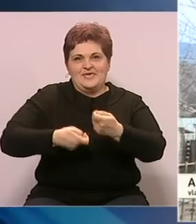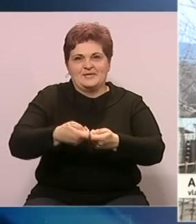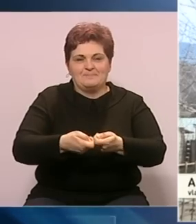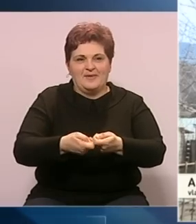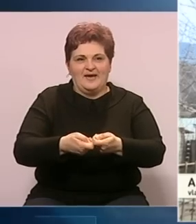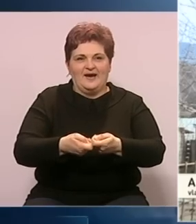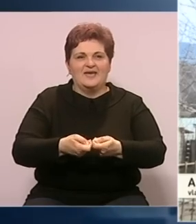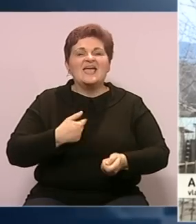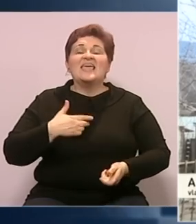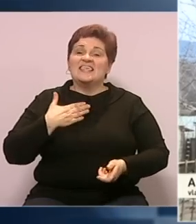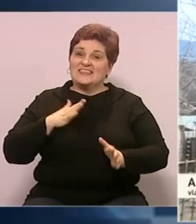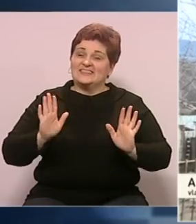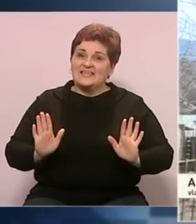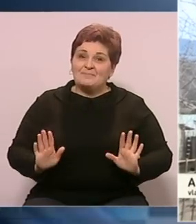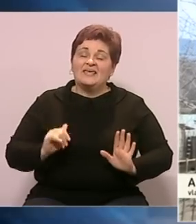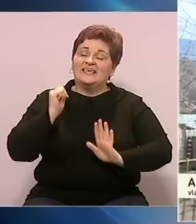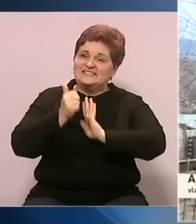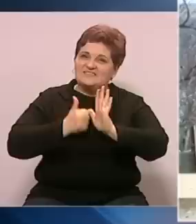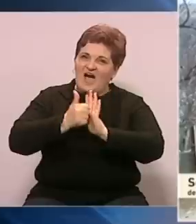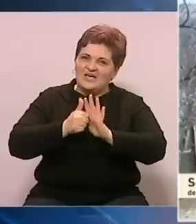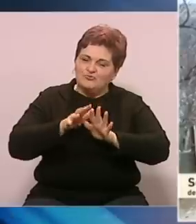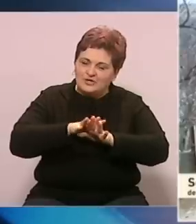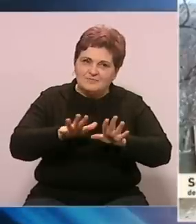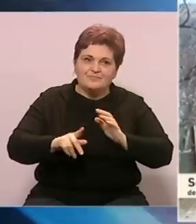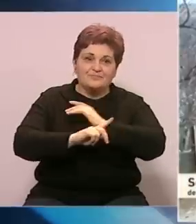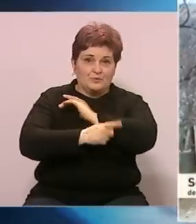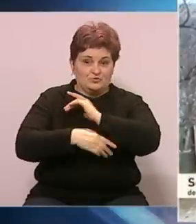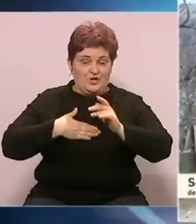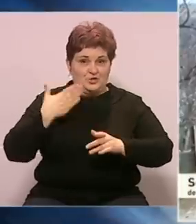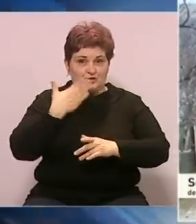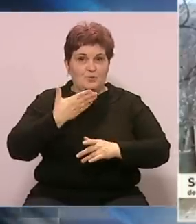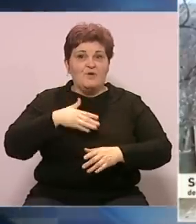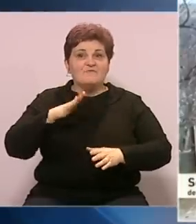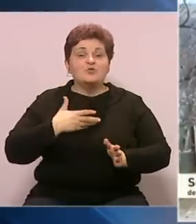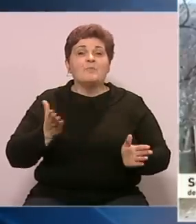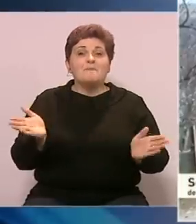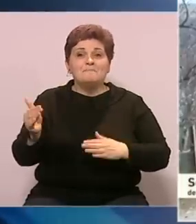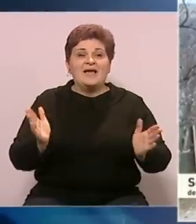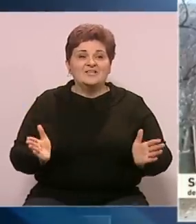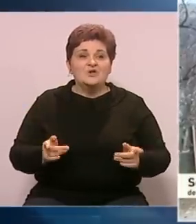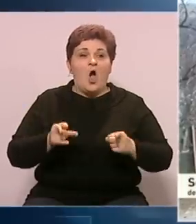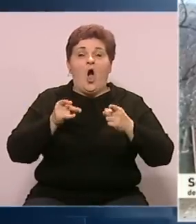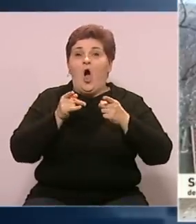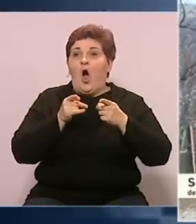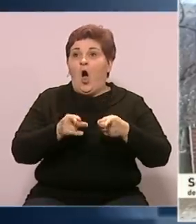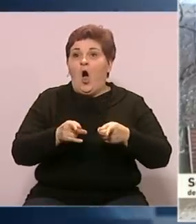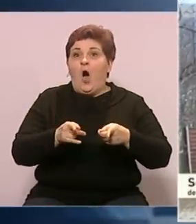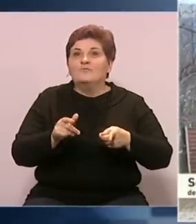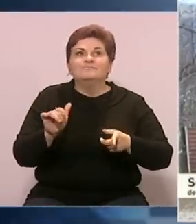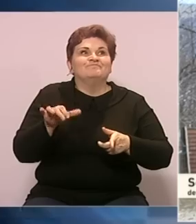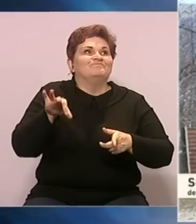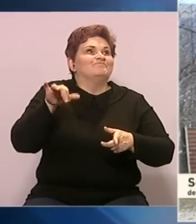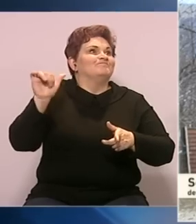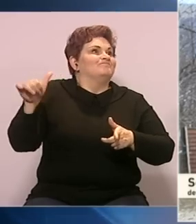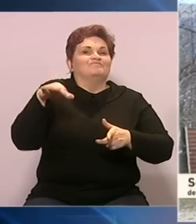drago nam je što svake godine to širimo. Učenici naše škole dobiju veliki broj paketića, međutim ovo je jedinstvena